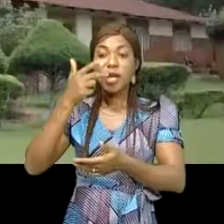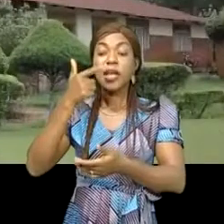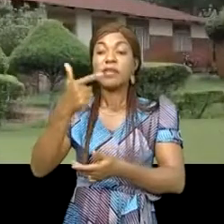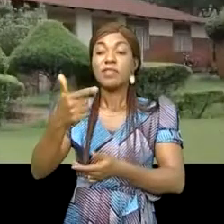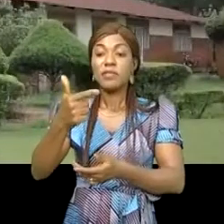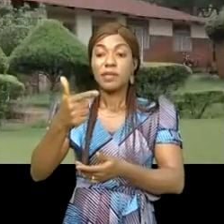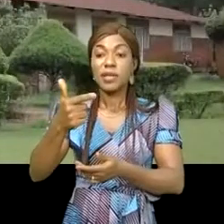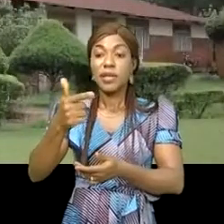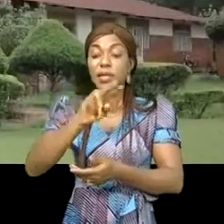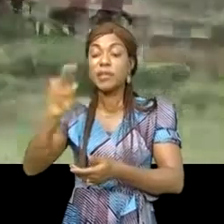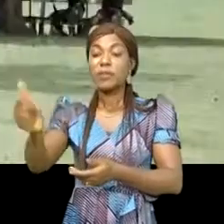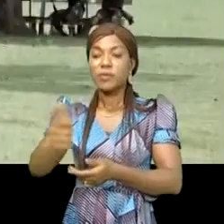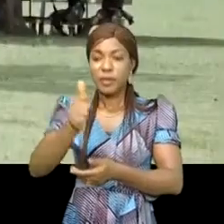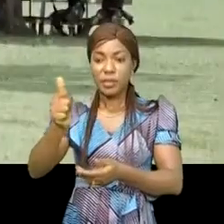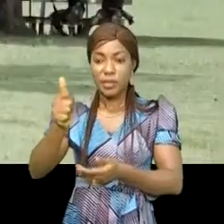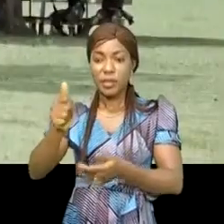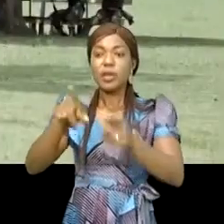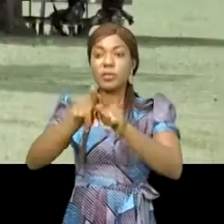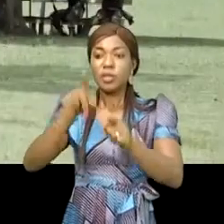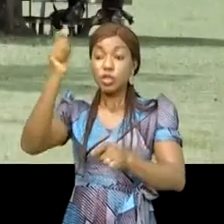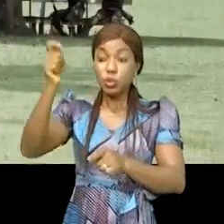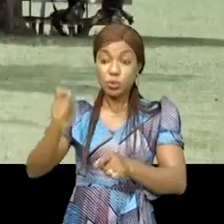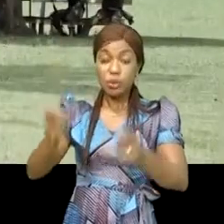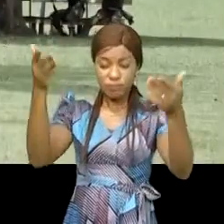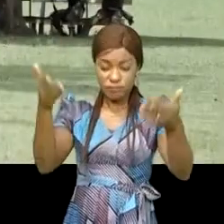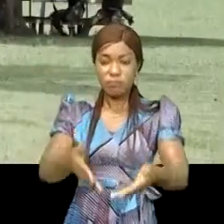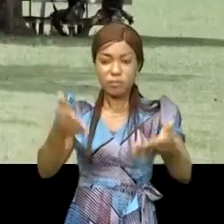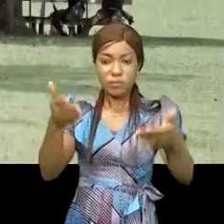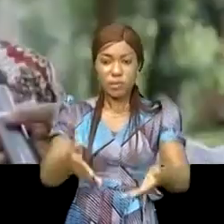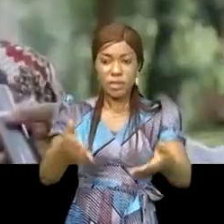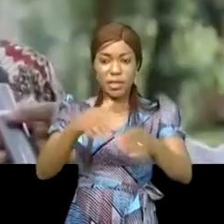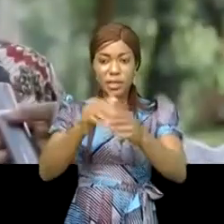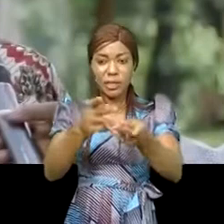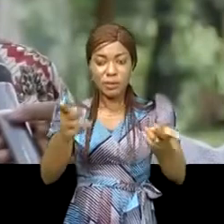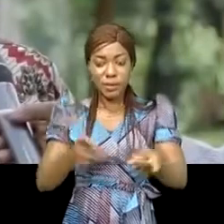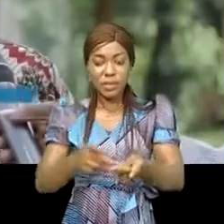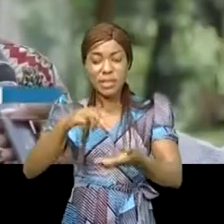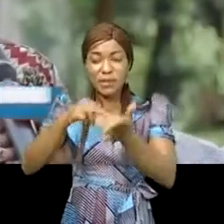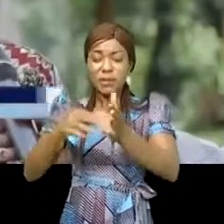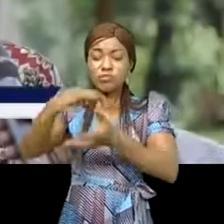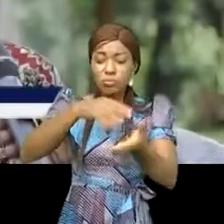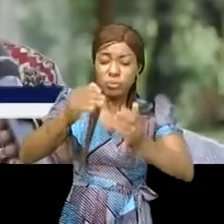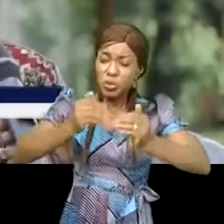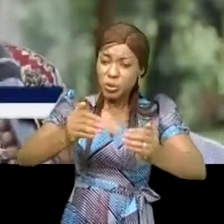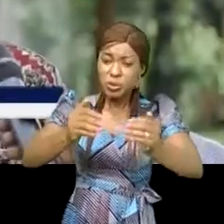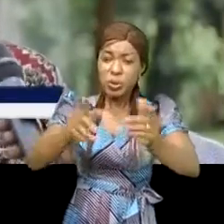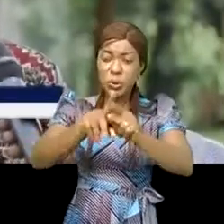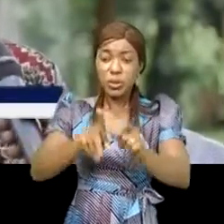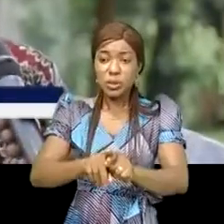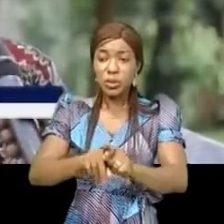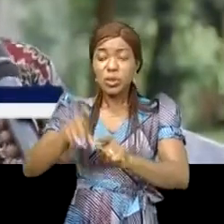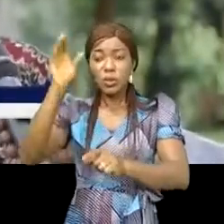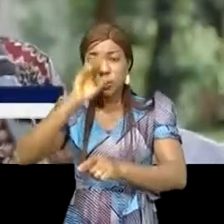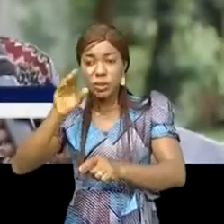sécuriser ce lieu du savoir, l'armée est présente sur le site. L'insécurité grandissante, on a été obligé de